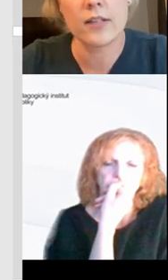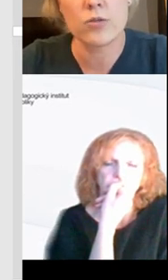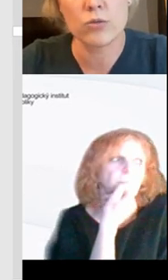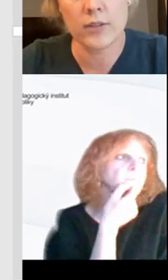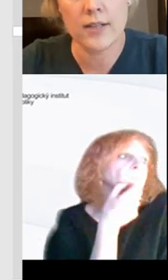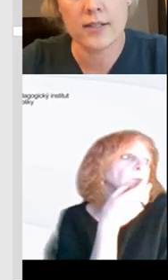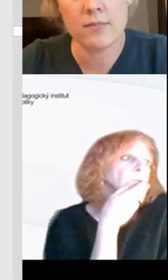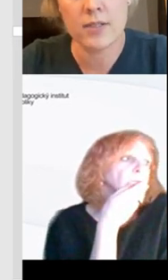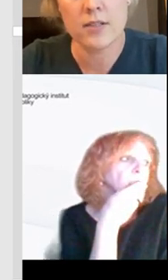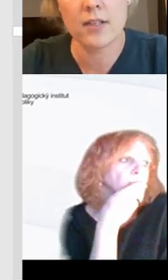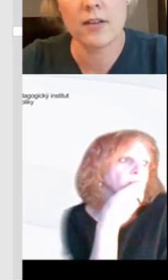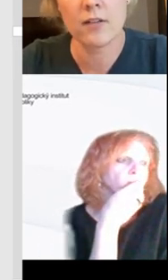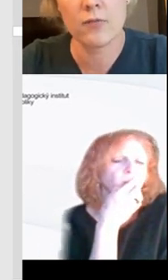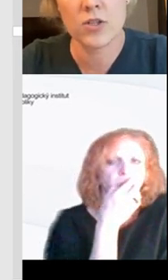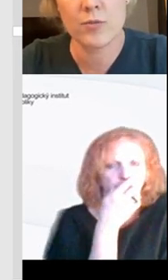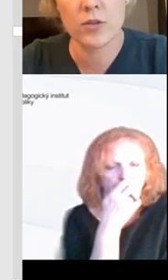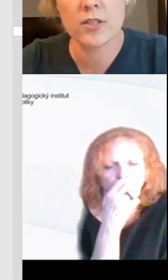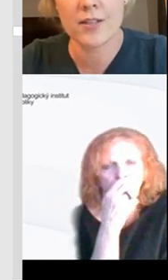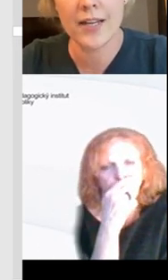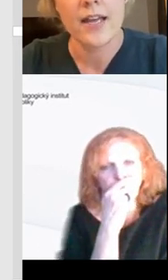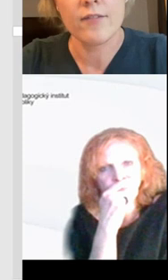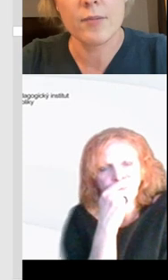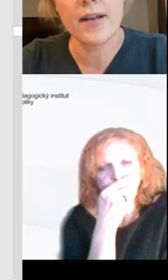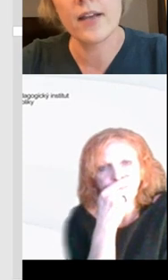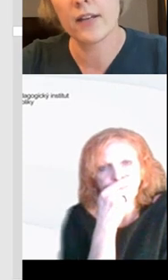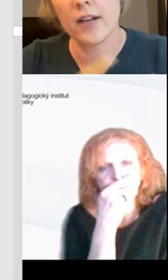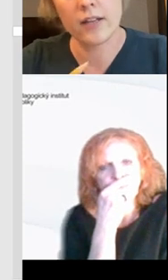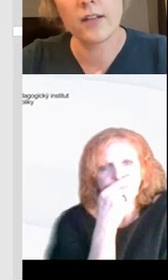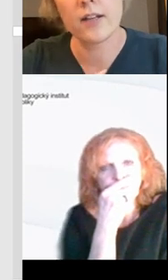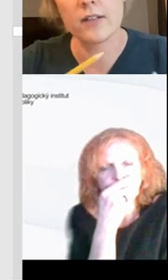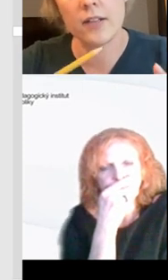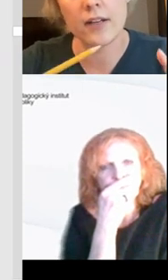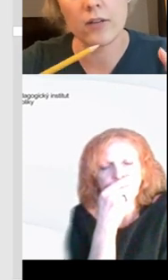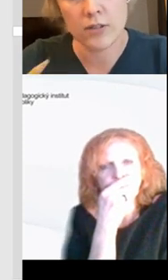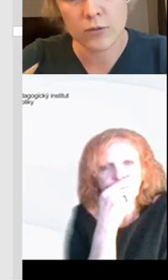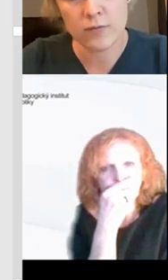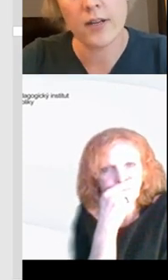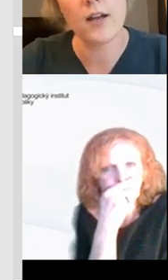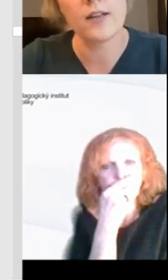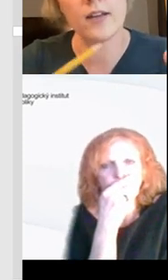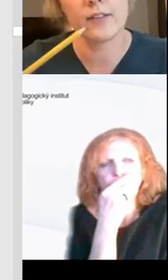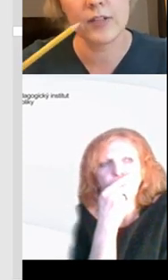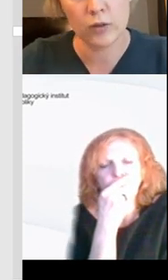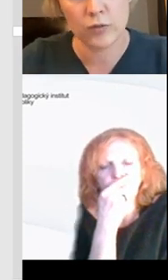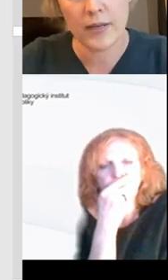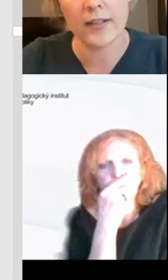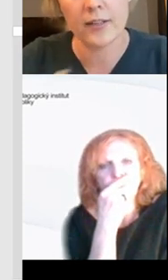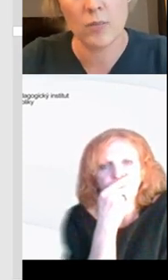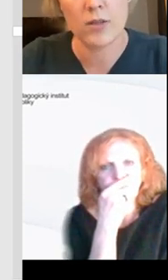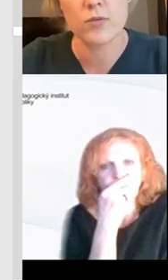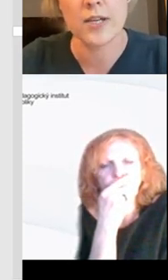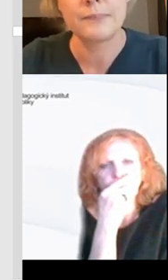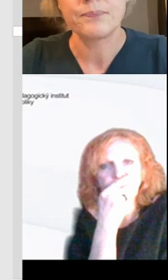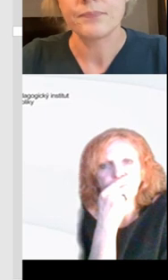elektronických textů, které se kterýma se děti v běžném životě setkají, vypadá jinak. Je jinak odstavcovaná. Jinak to